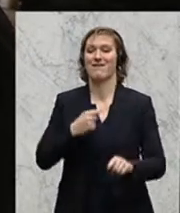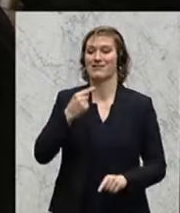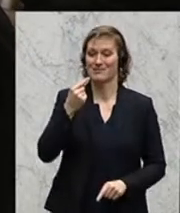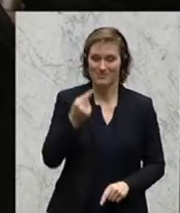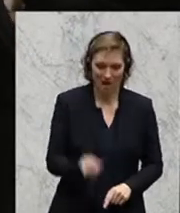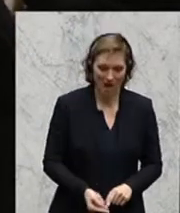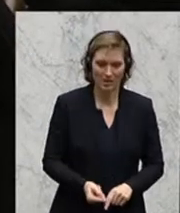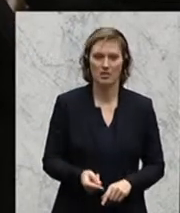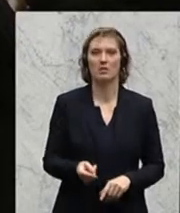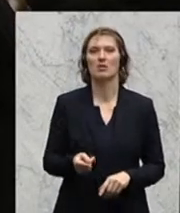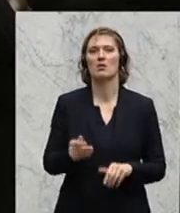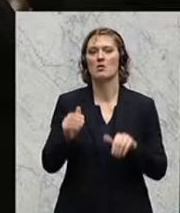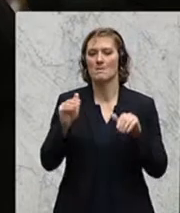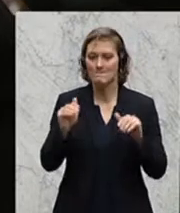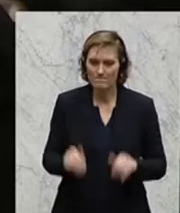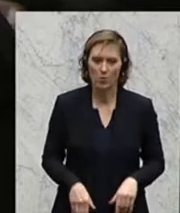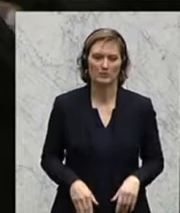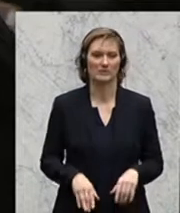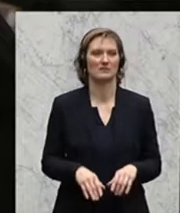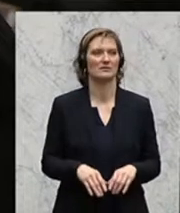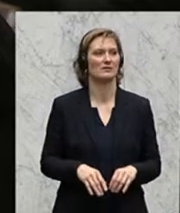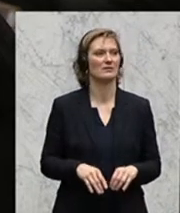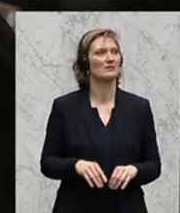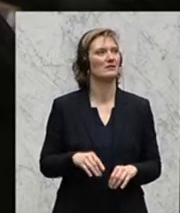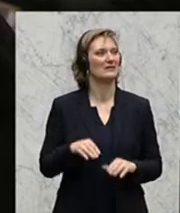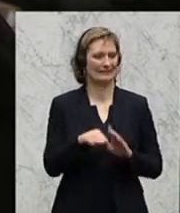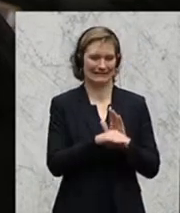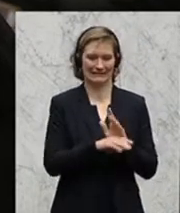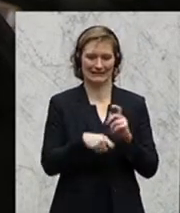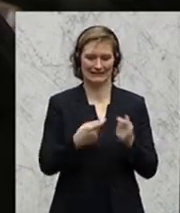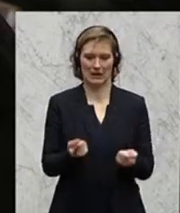müssen insbesondere bei uns als Gesetzgeber